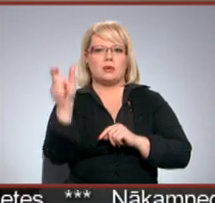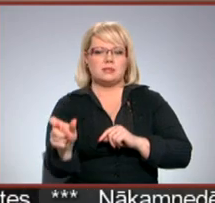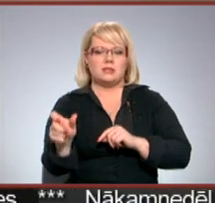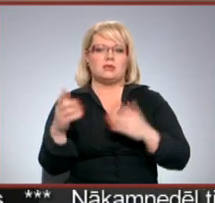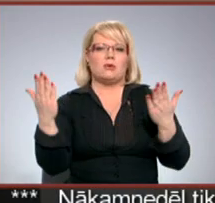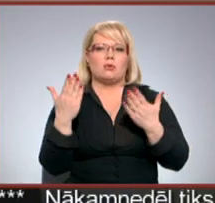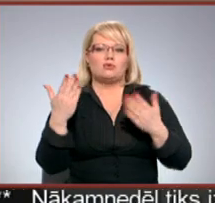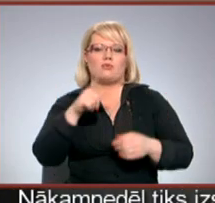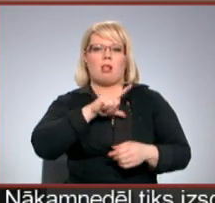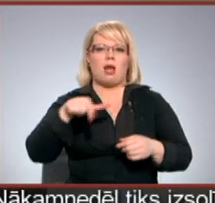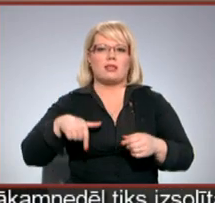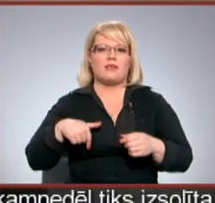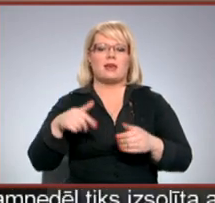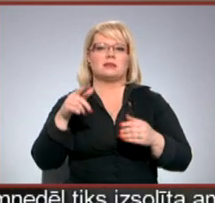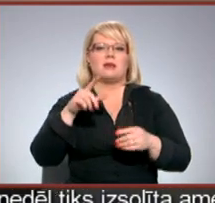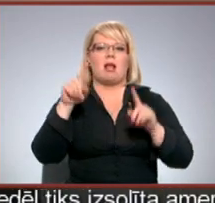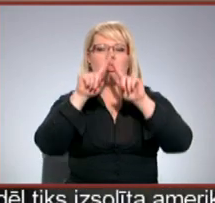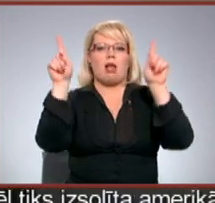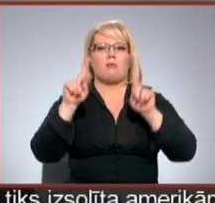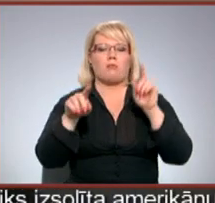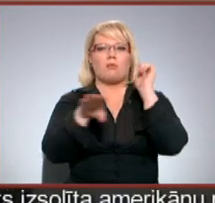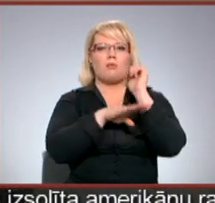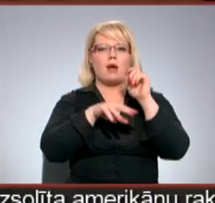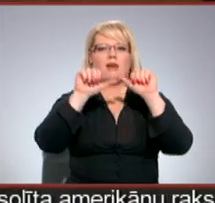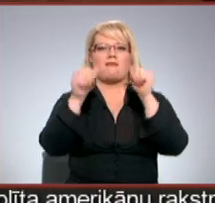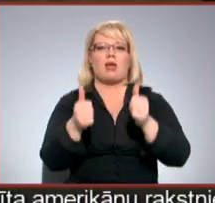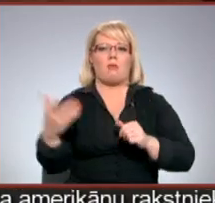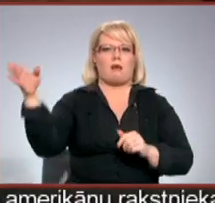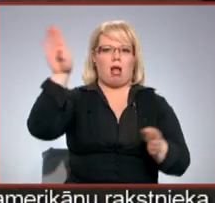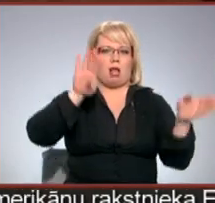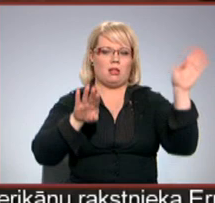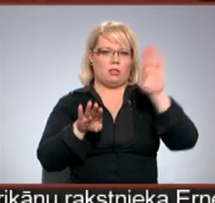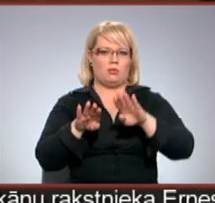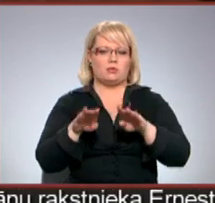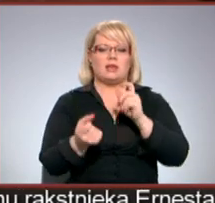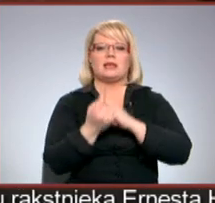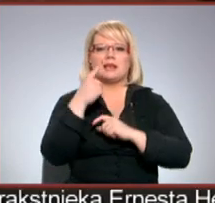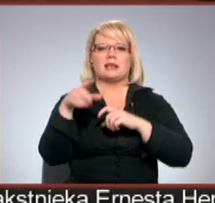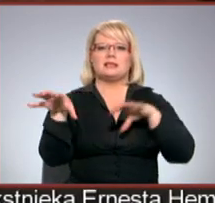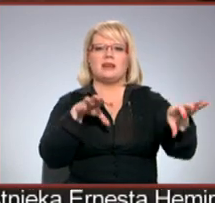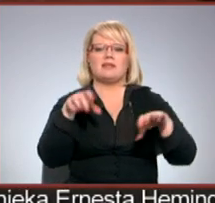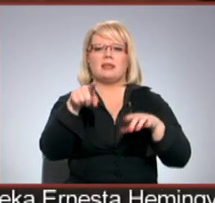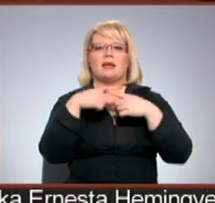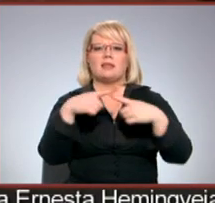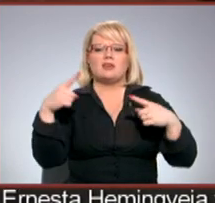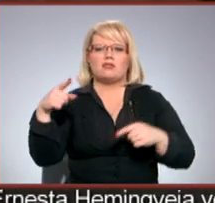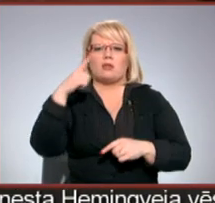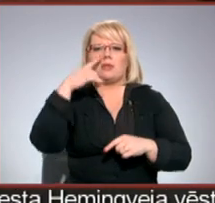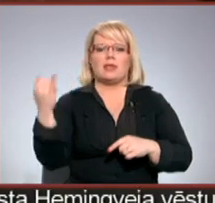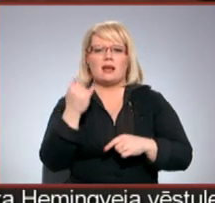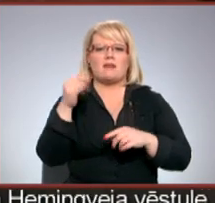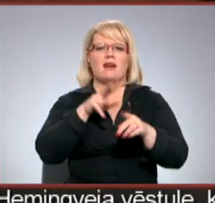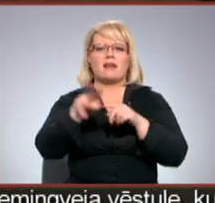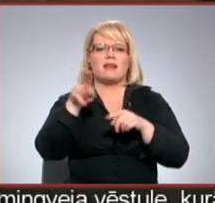kurš no Latvijas Lapa kokiem veido palmas. Izrādās, ka dzīvnieki ir tik dažādi un tik interesanti, ja viņus var griezt